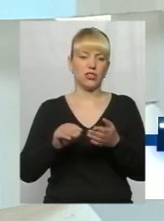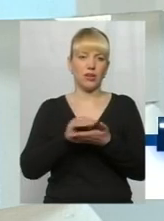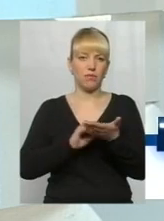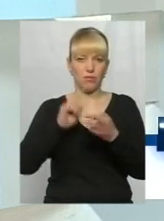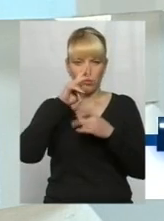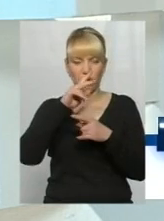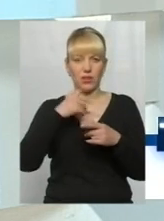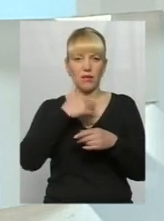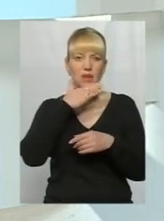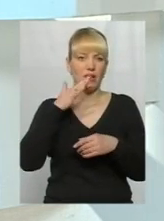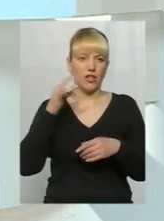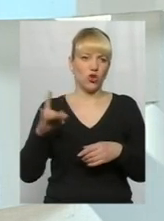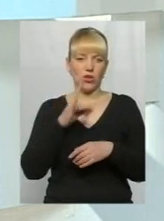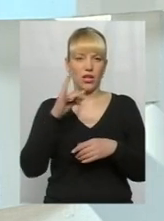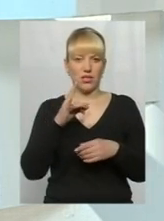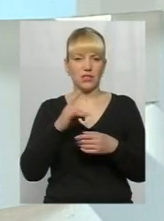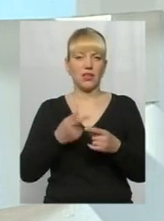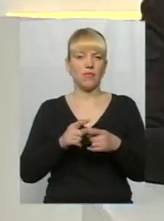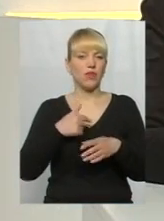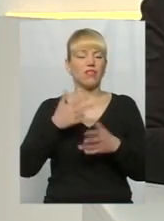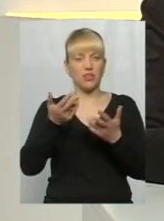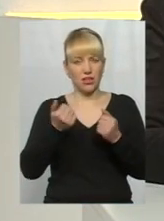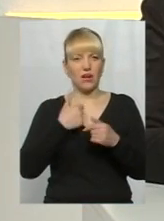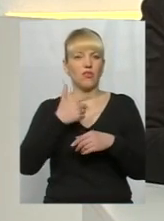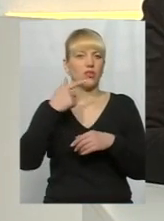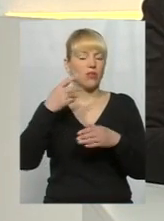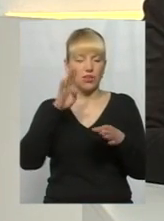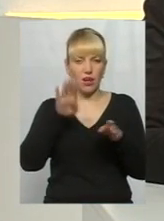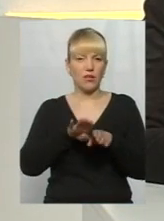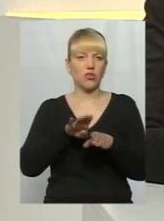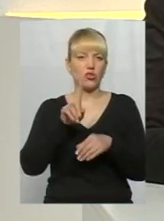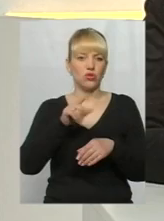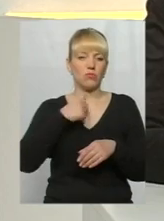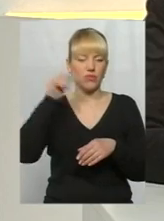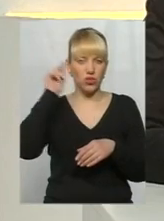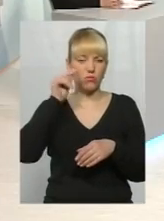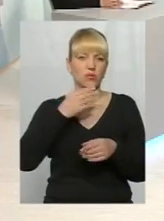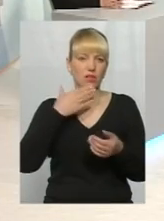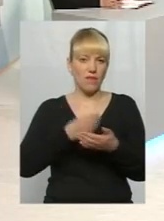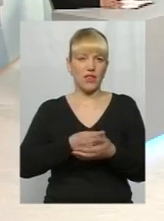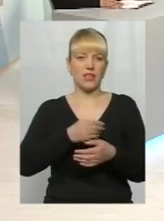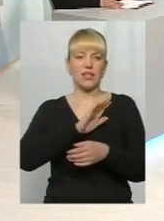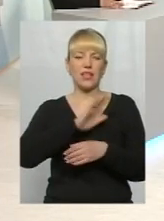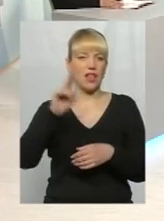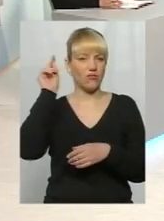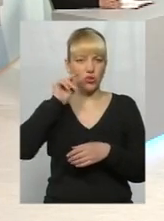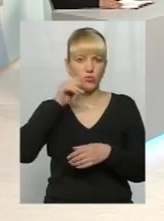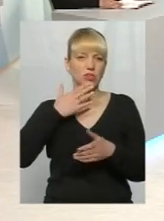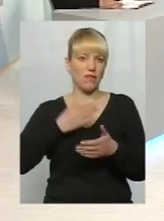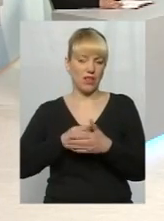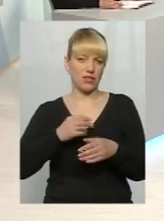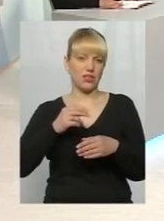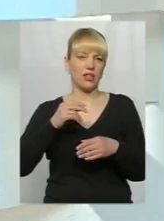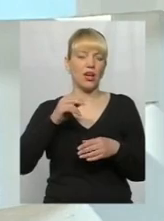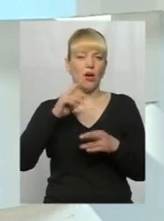встаємо. Ми на граблях взагалі таке враження, що живемо і спимо і ночуємо. вчимося на власних або не вчимося. Абсолютно на цих